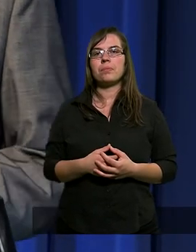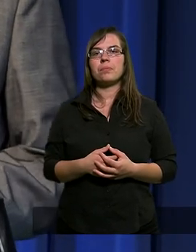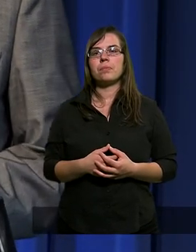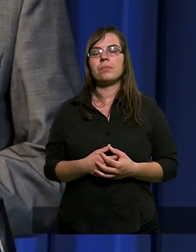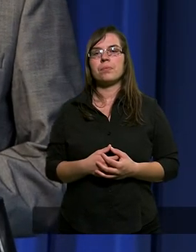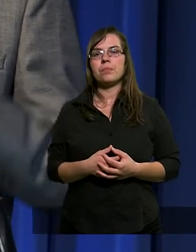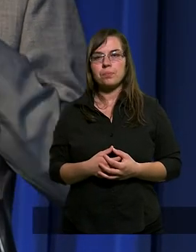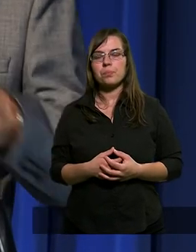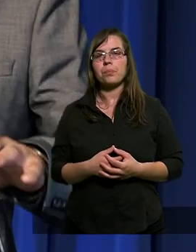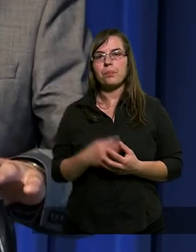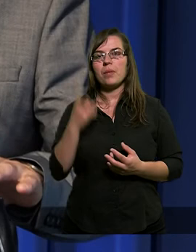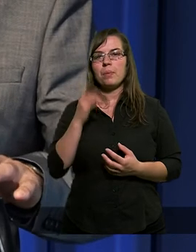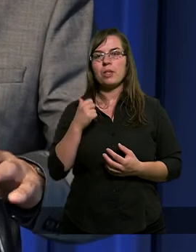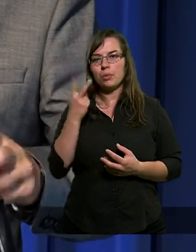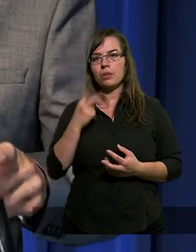Tak.